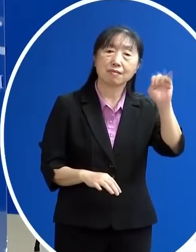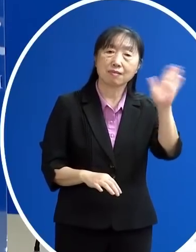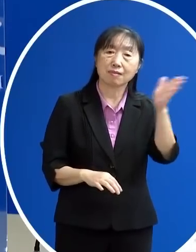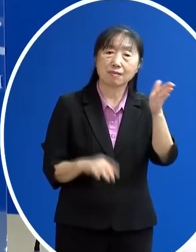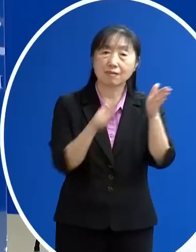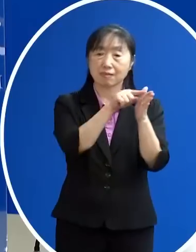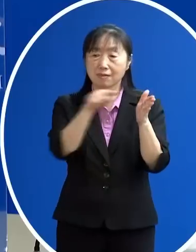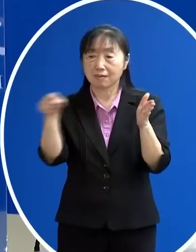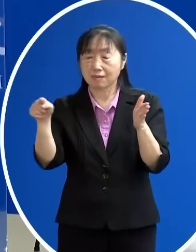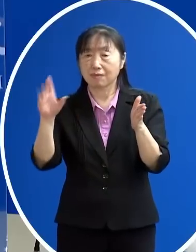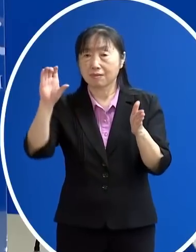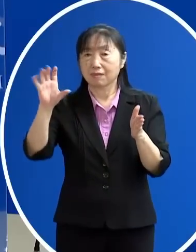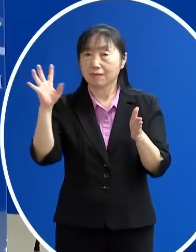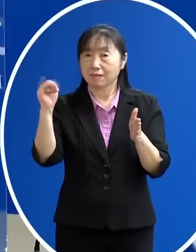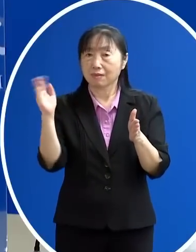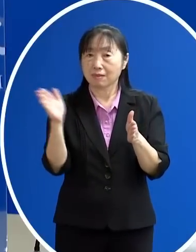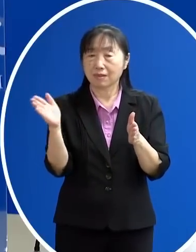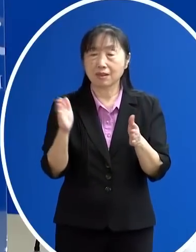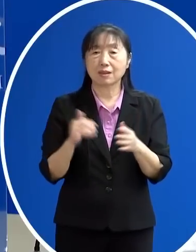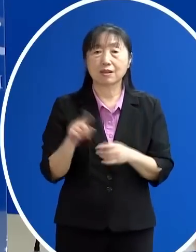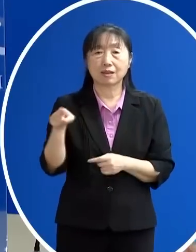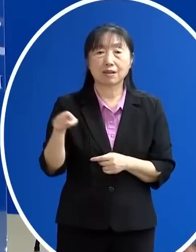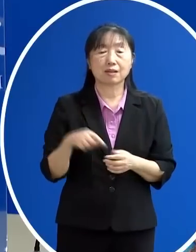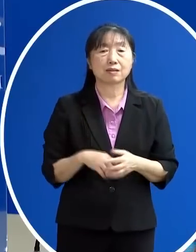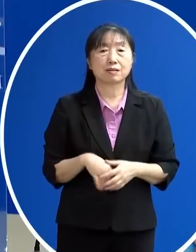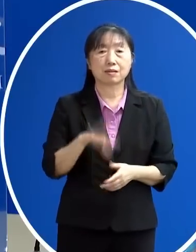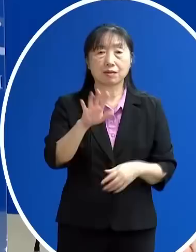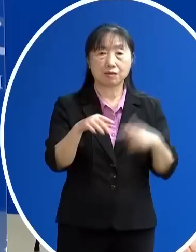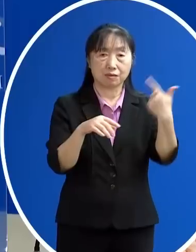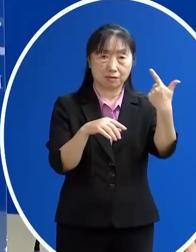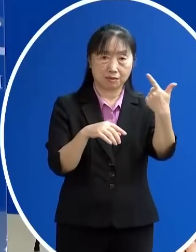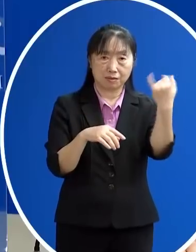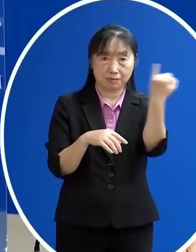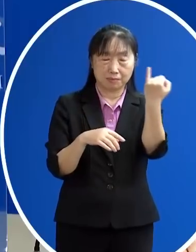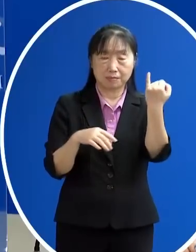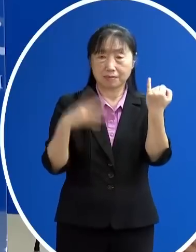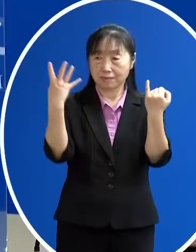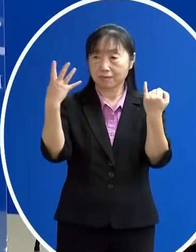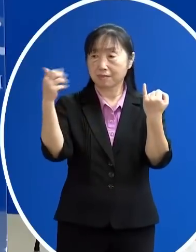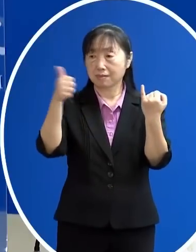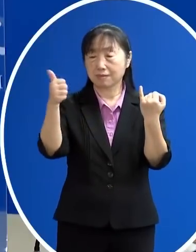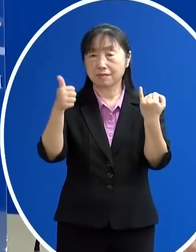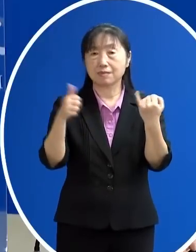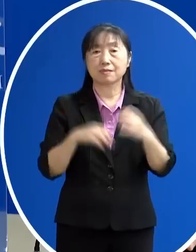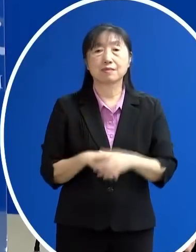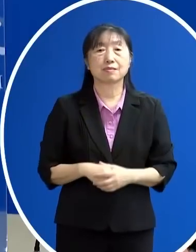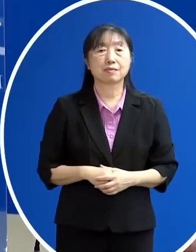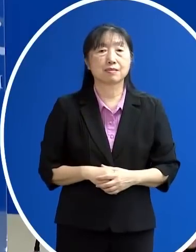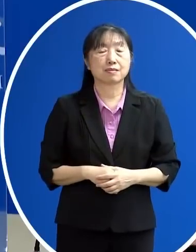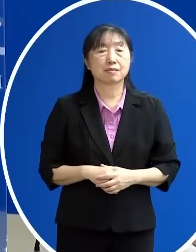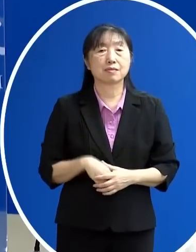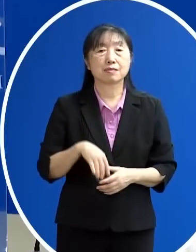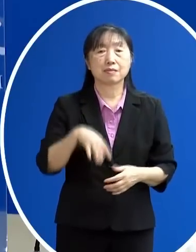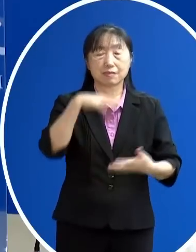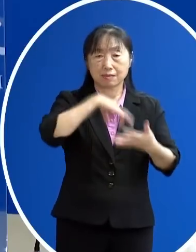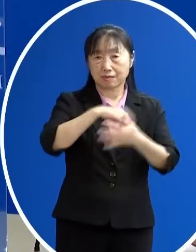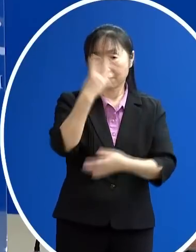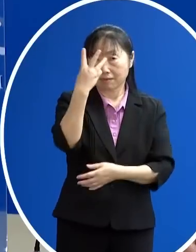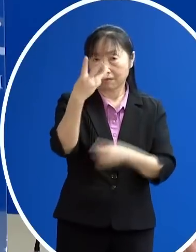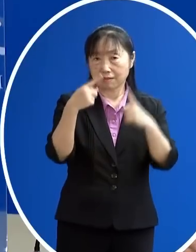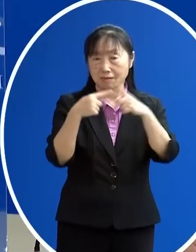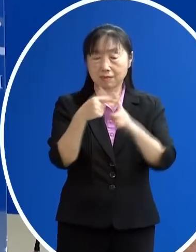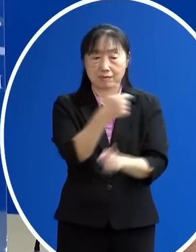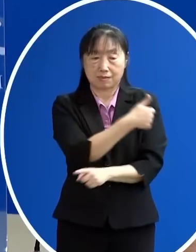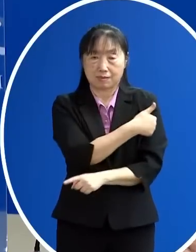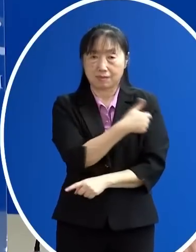到90多歲的個案 那有6位女性 4位男性 其中有3位是沒有